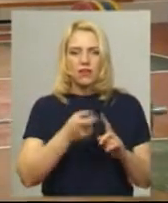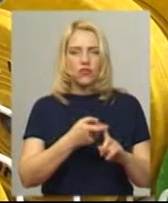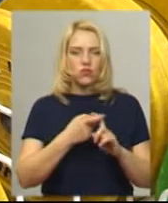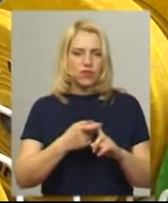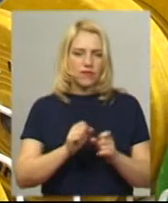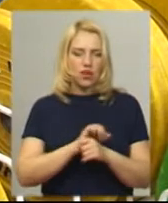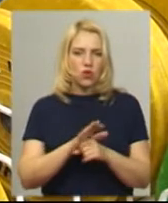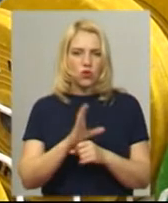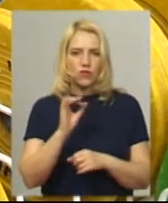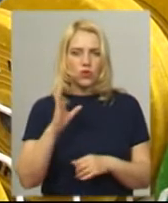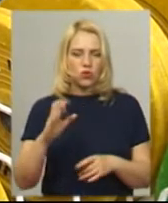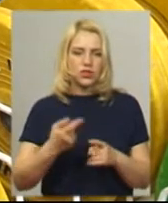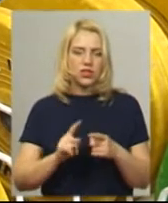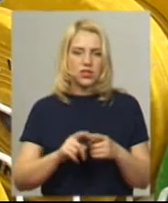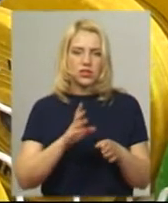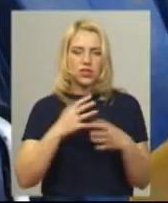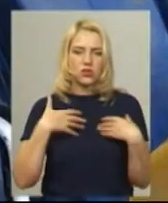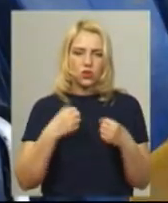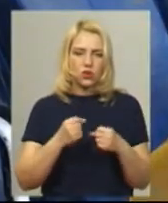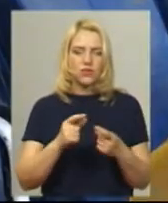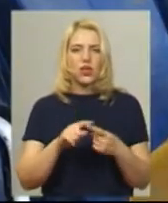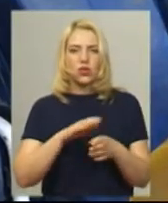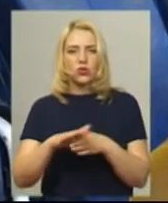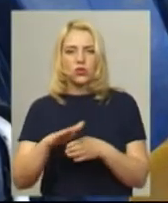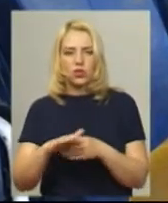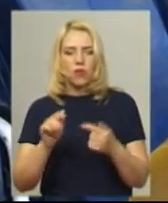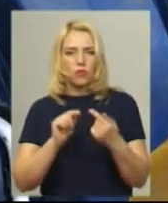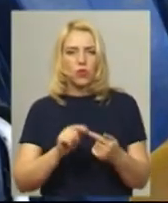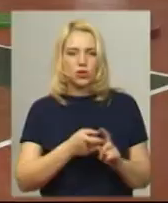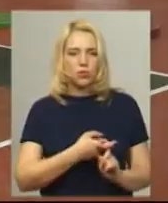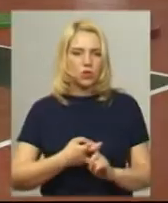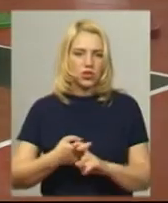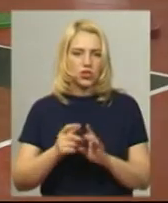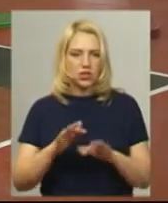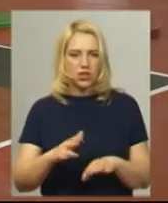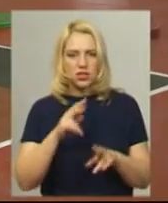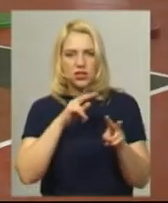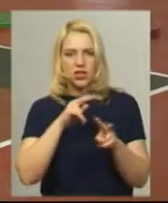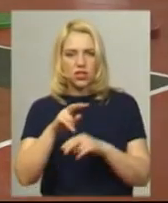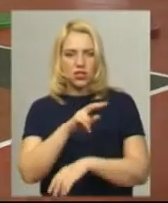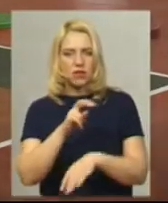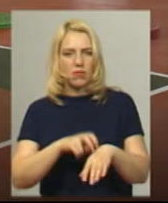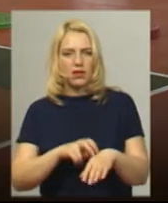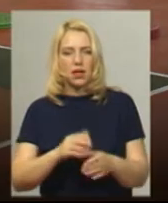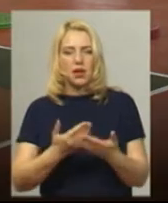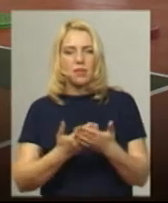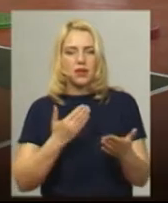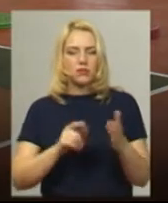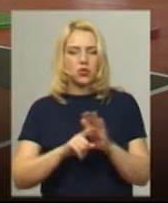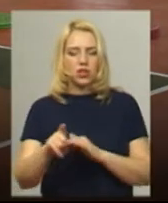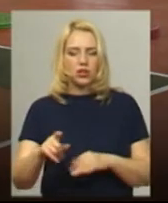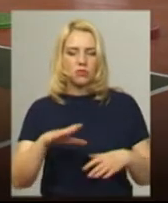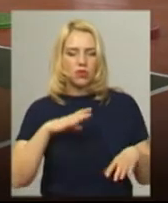коронавірусом. І за здоров'ям та дотриманням протиепідемічних заходів на спортивних зборах стежать медики. Перед початком тренування ми проводимо обов'язково